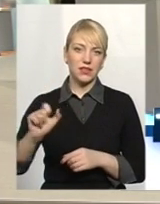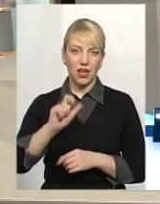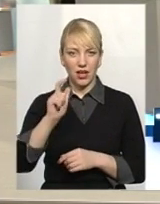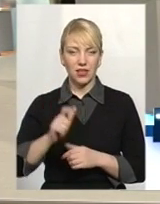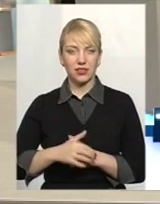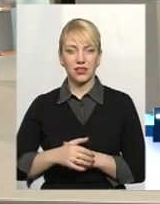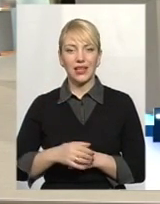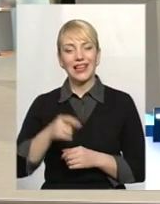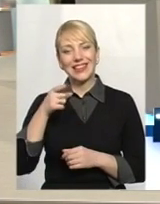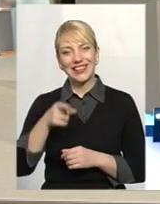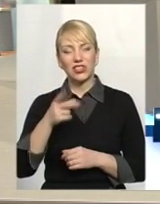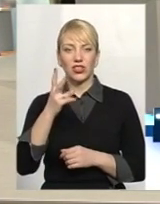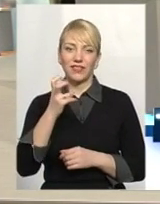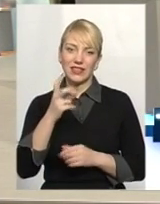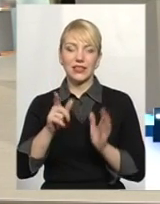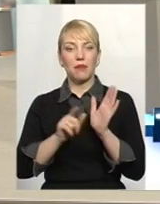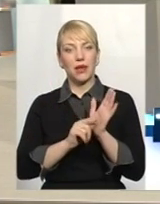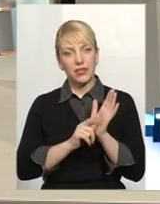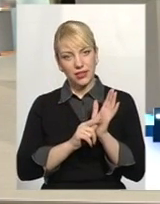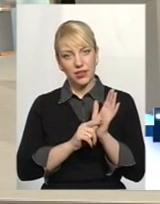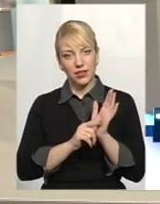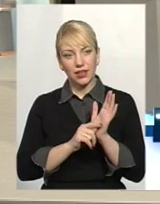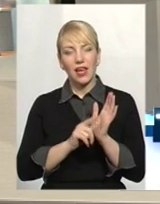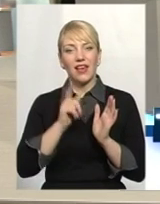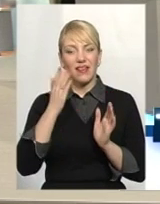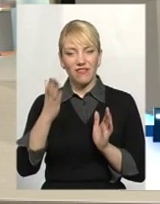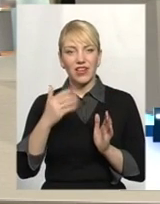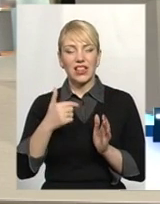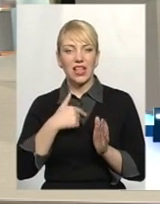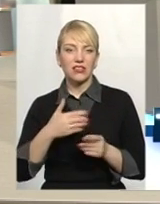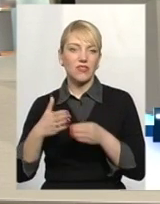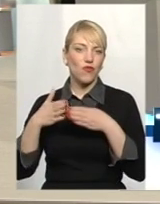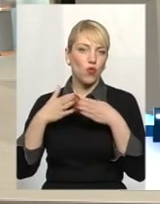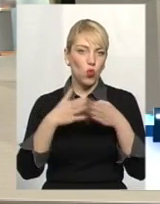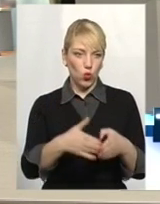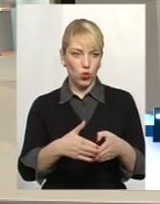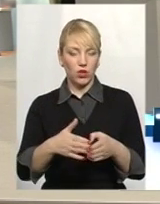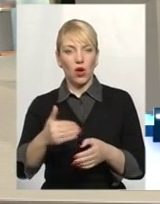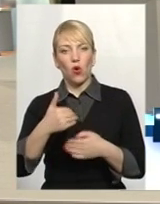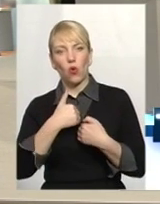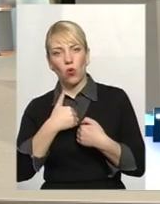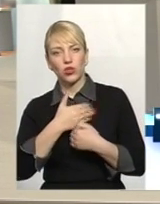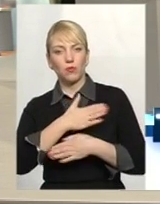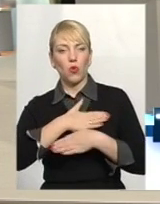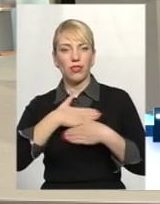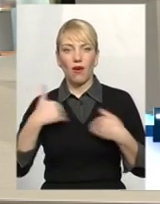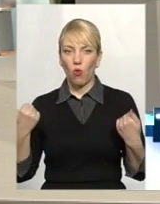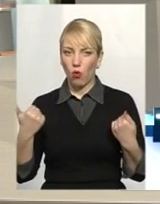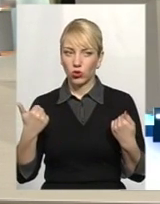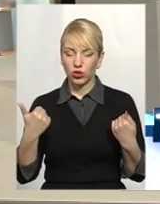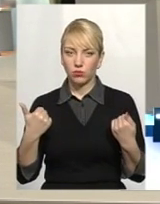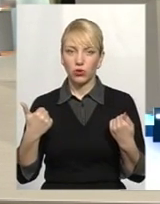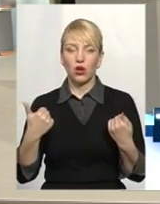На 1200 пенсії, і ви заганяєте на зглухий кут. Хочемо, не хочемо,